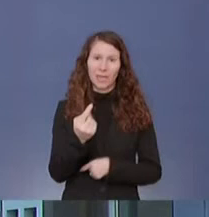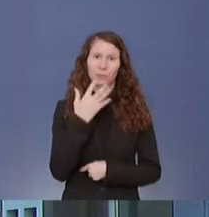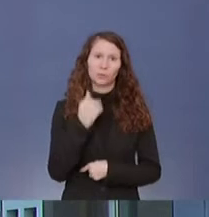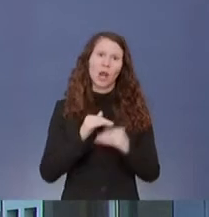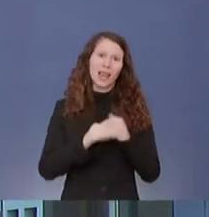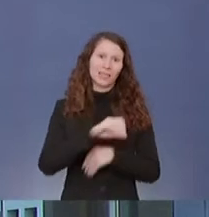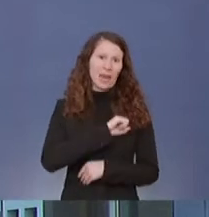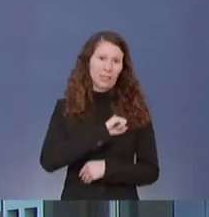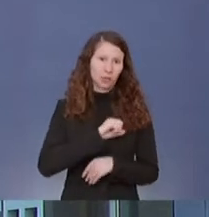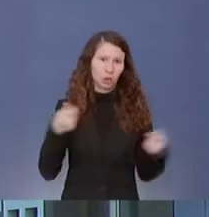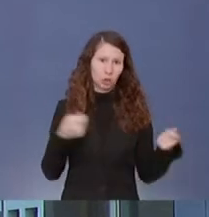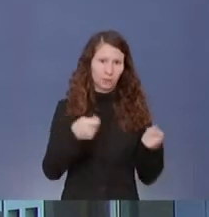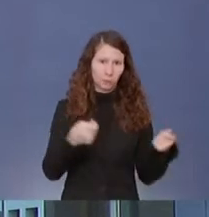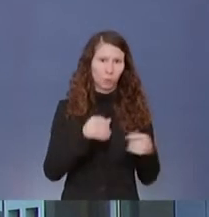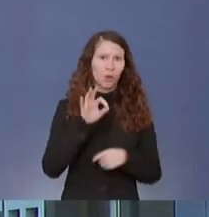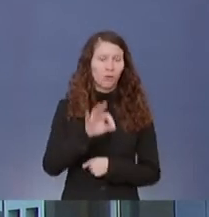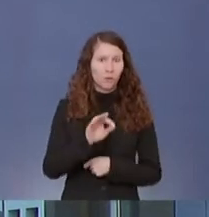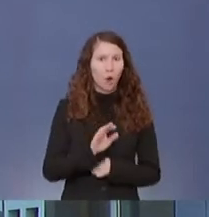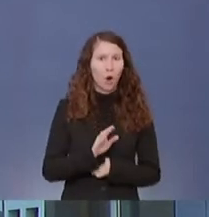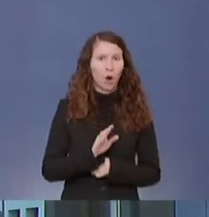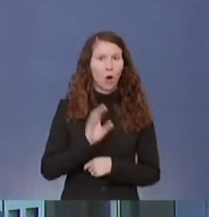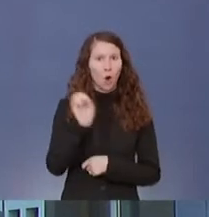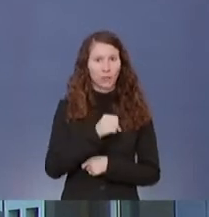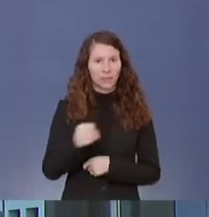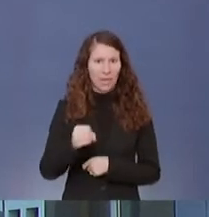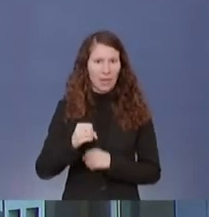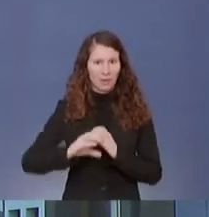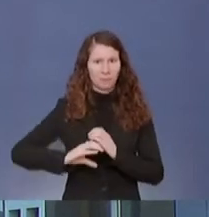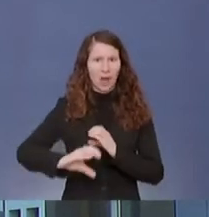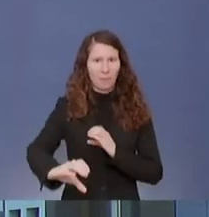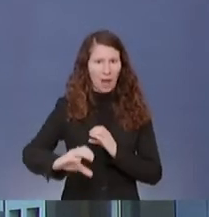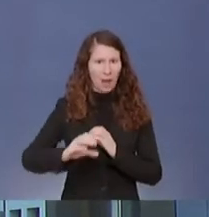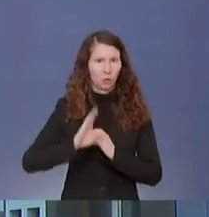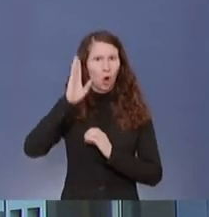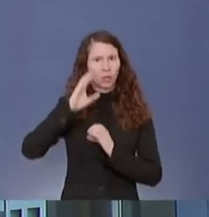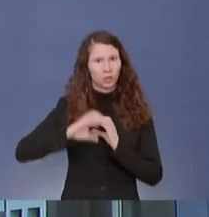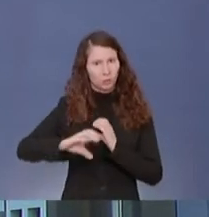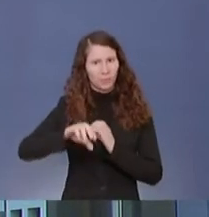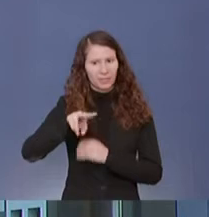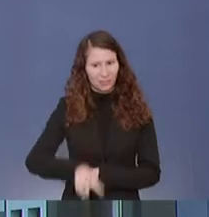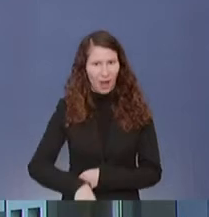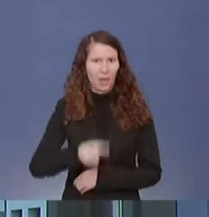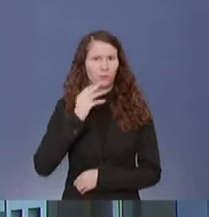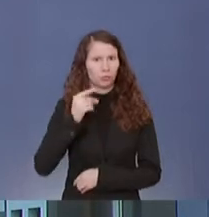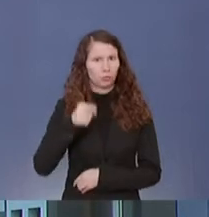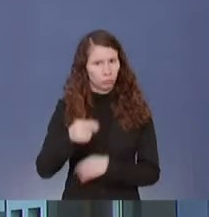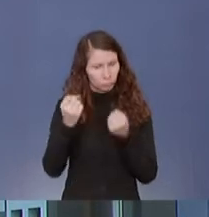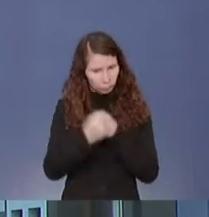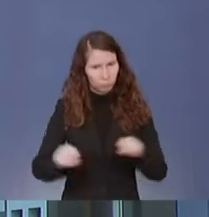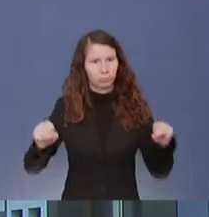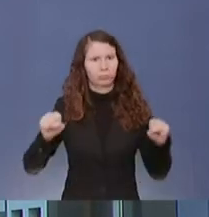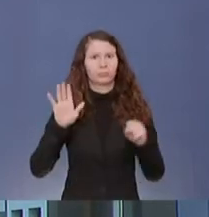zum Weiterbau der Ostsee-Pipeline Nord Stream 2 freigemacht. Wie sieht die Bundesregierung die Ziele dieser Stiftung?